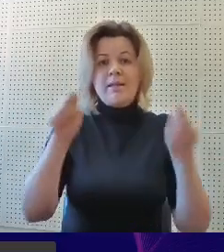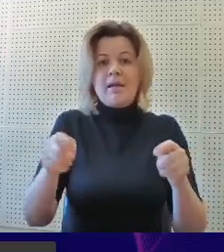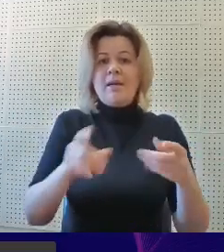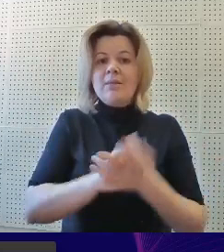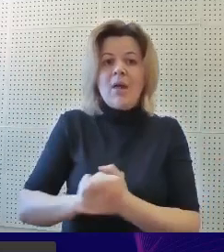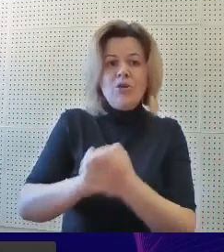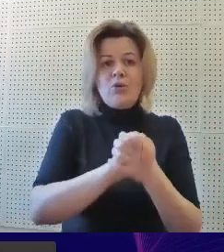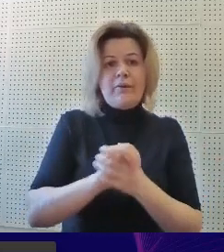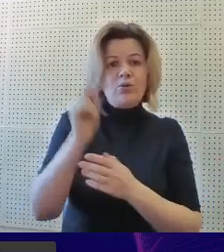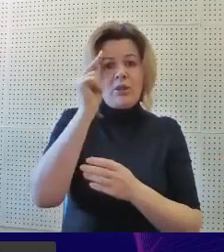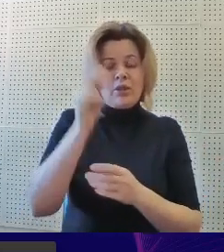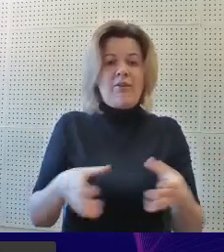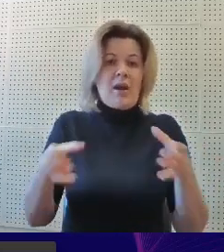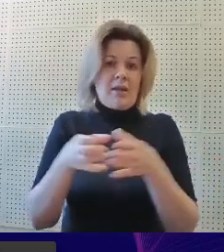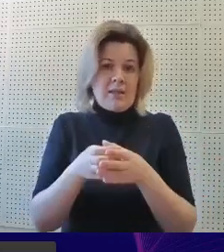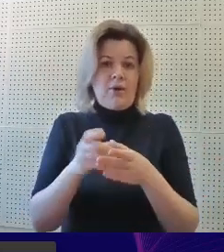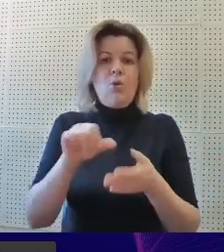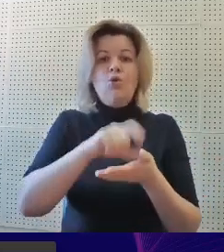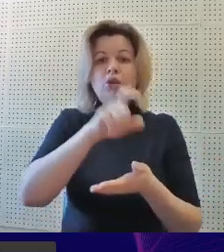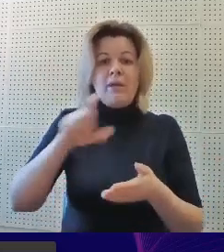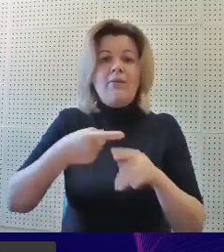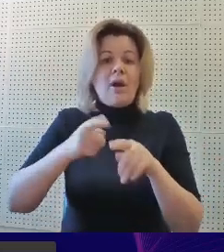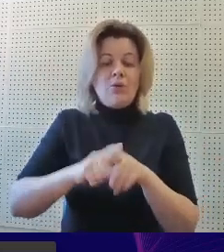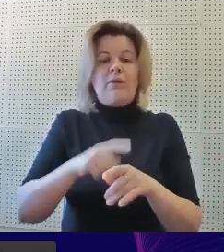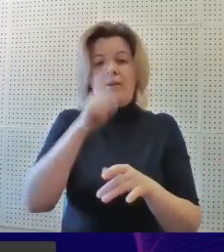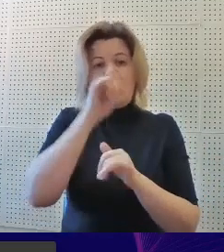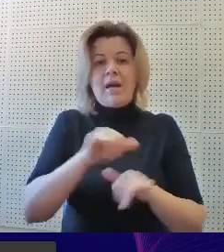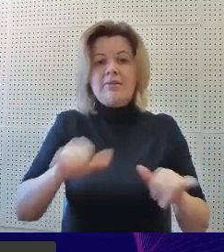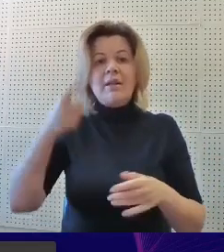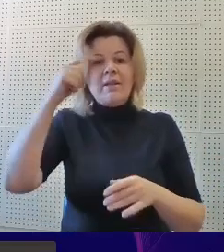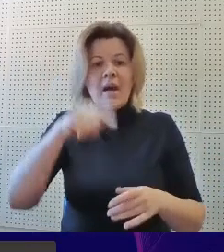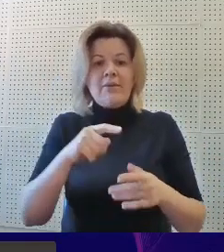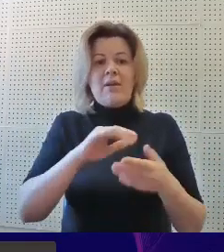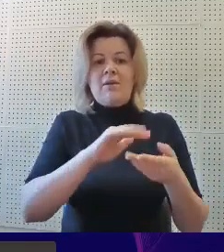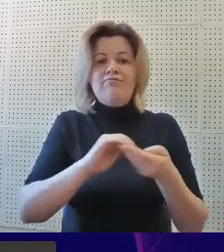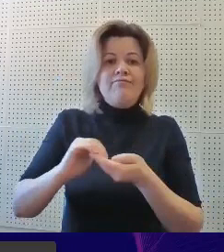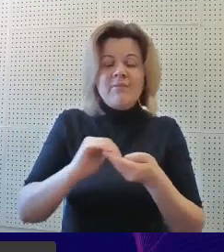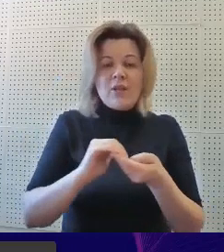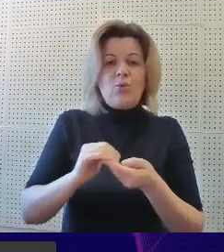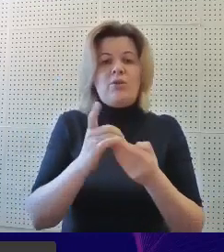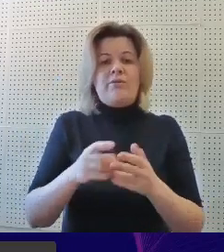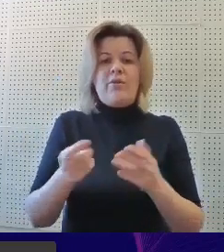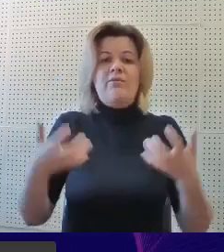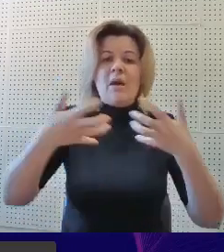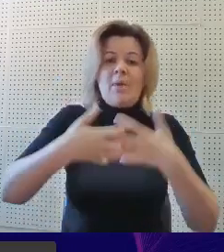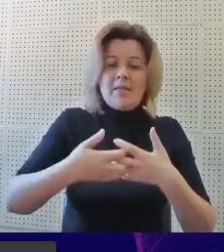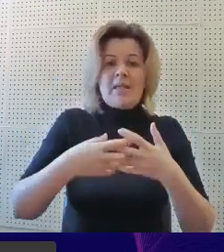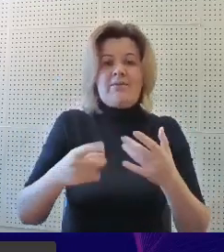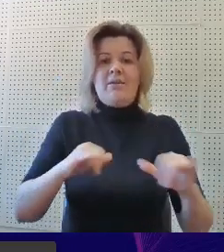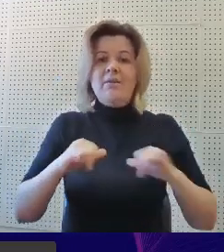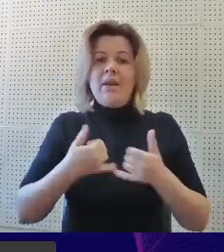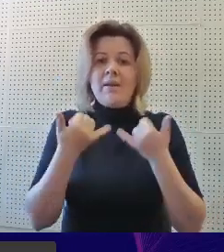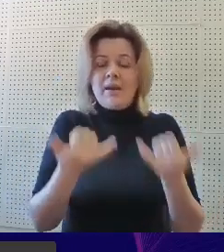ученического коллектива, у членов которого развиты навыки сотрудничества, взаимодействия и толерантности при